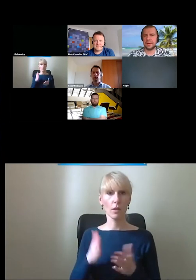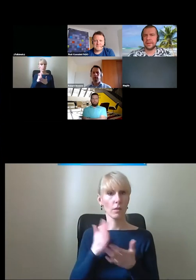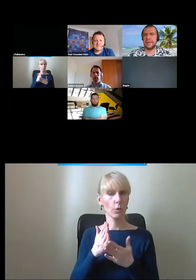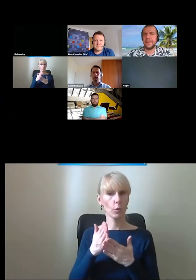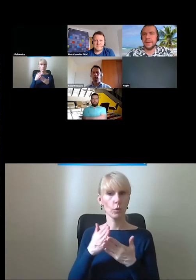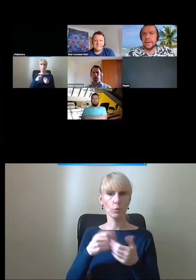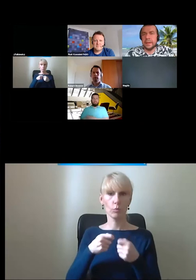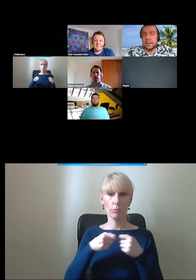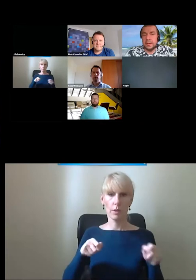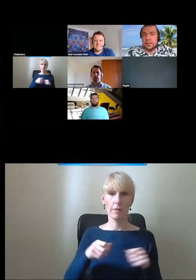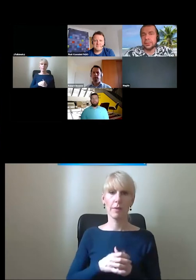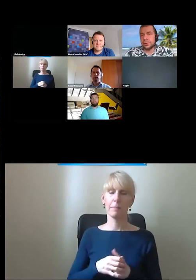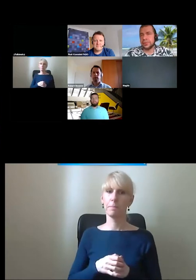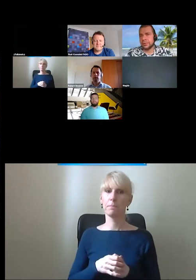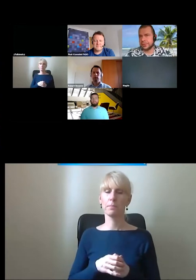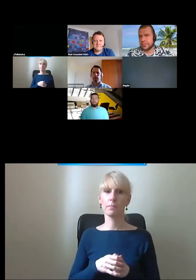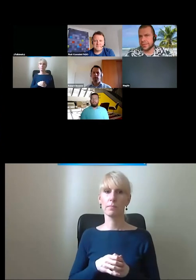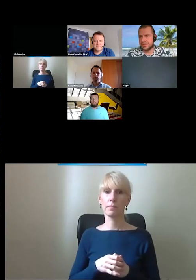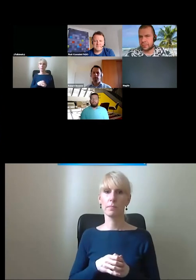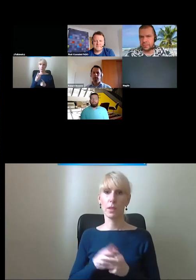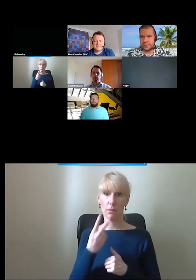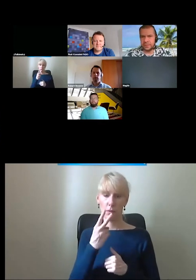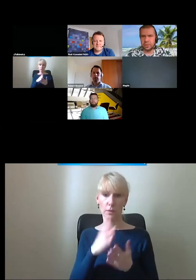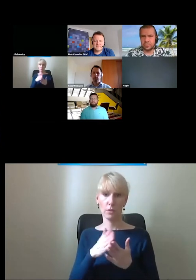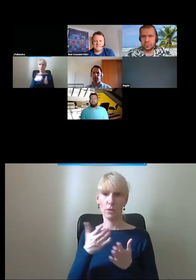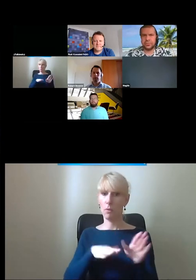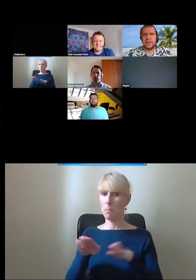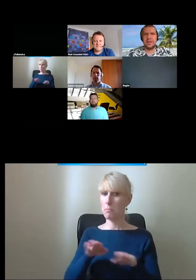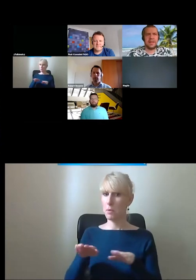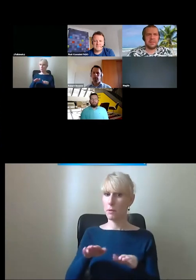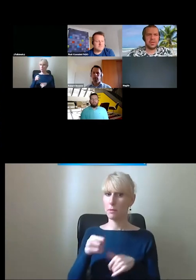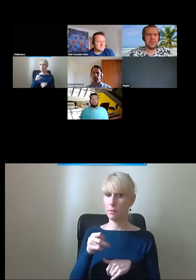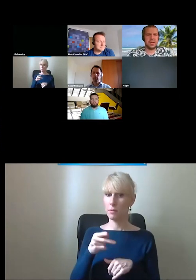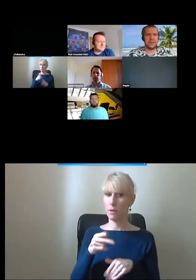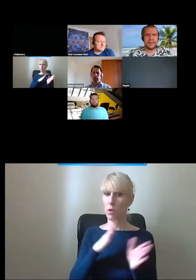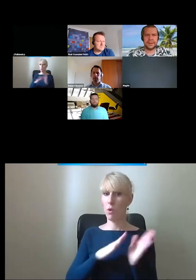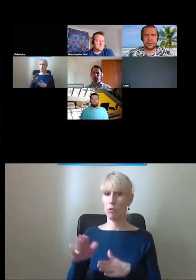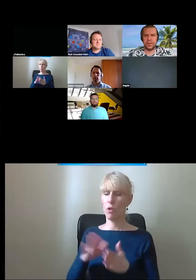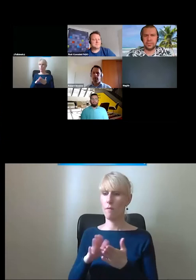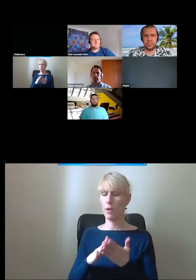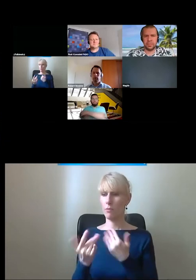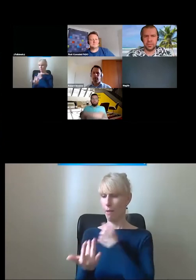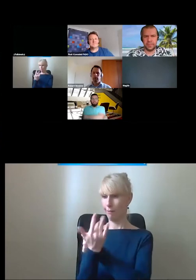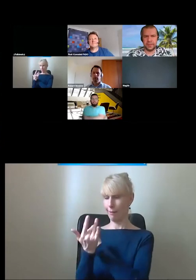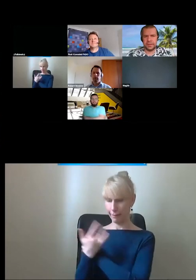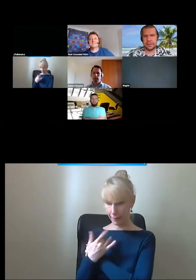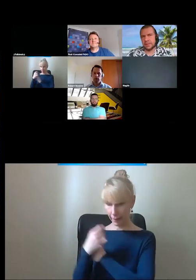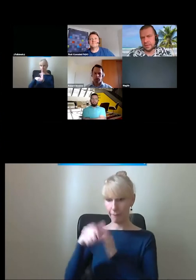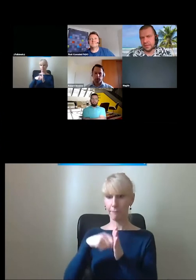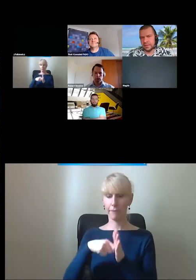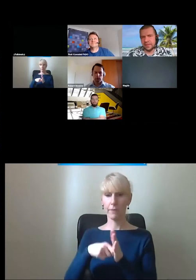zszerowanie. No co, no to to jest to miejsce, w którym jestem gotów przyjąć krytykę tego filmu lub,